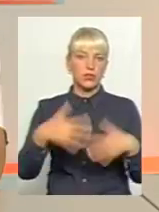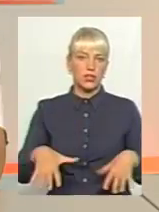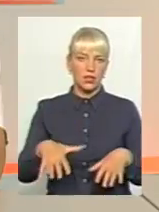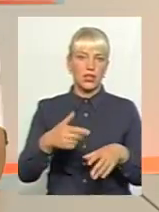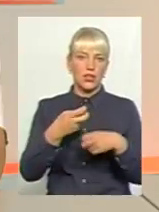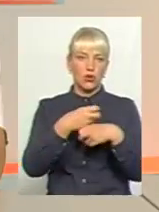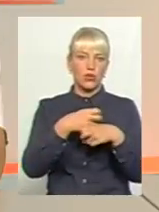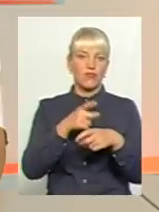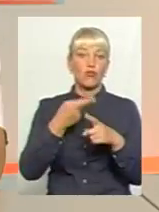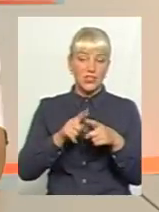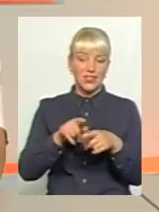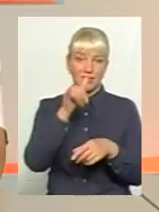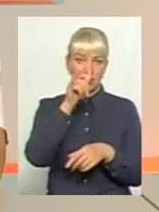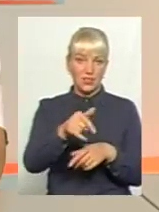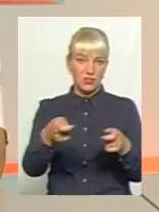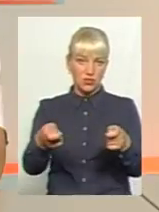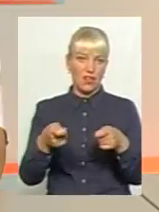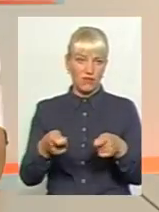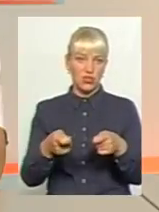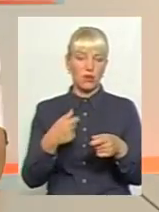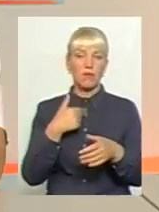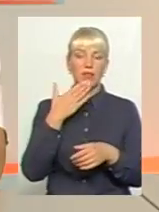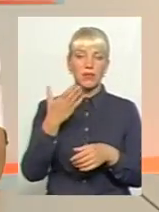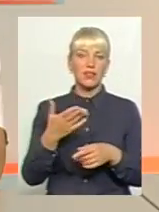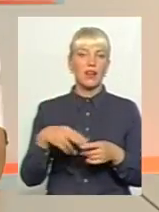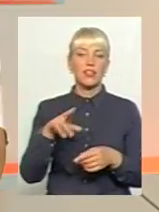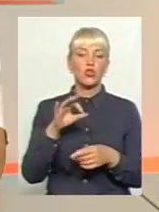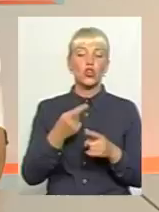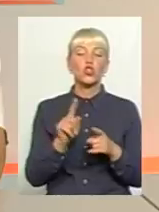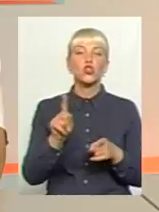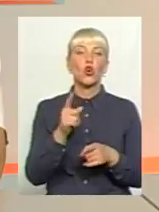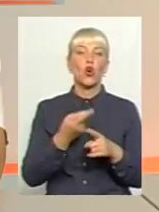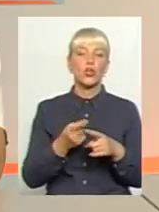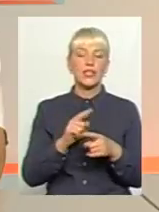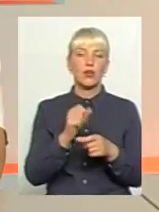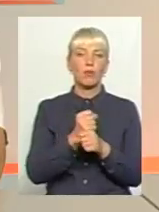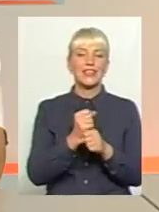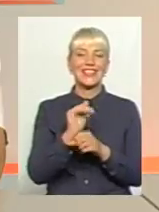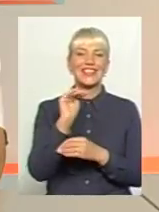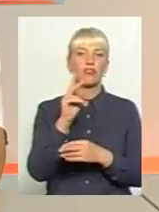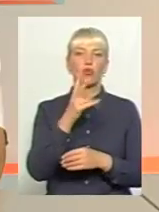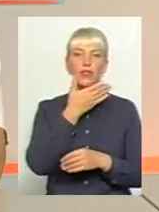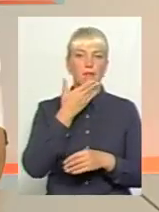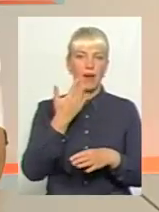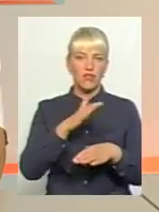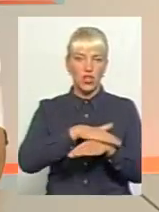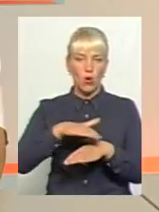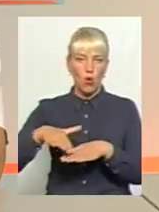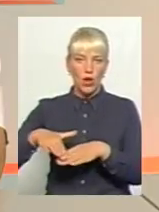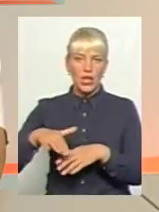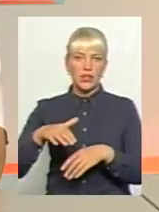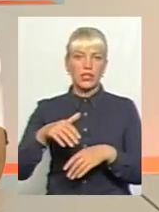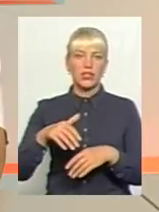завідувача його відділення. От мене питання до пана Новіцького. Що робити цій дитині, в якій вже нема колінних чашечек, немає